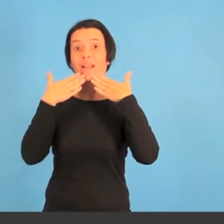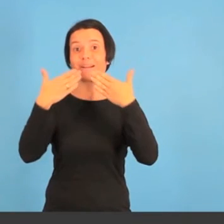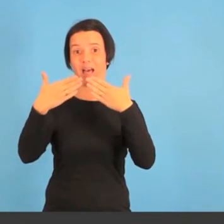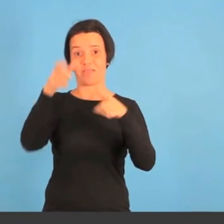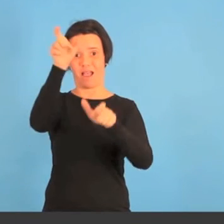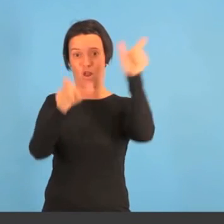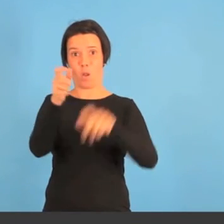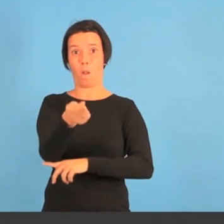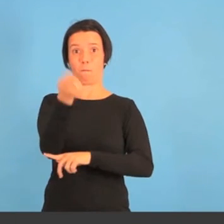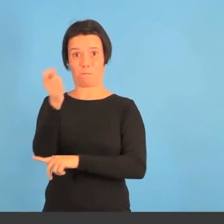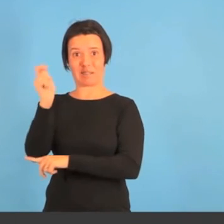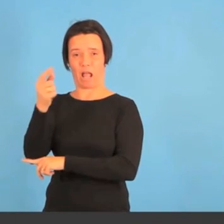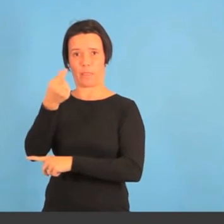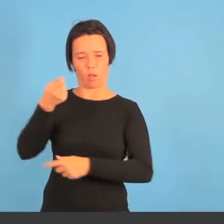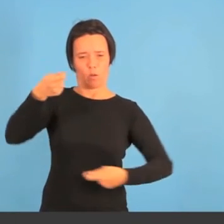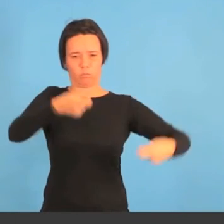marineros.